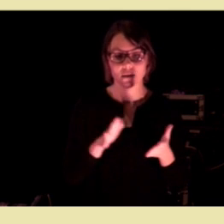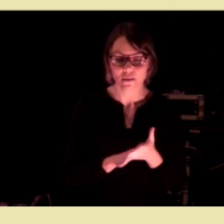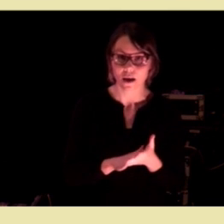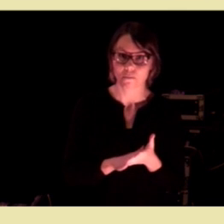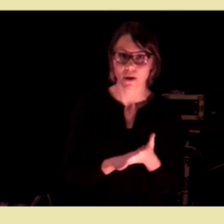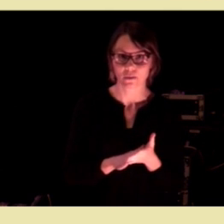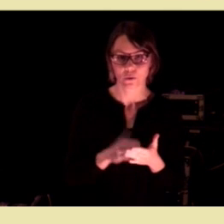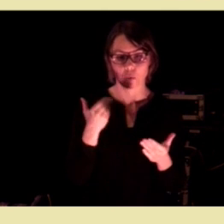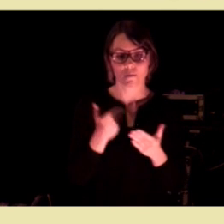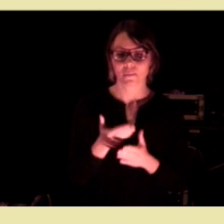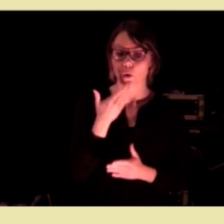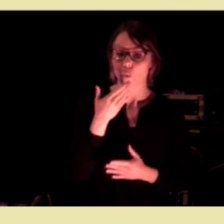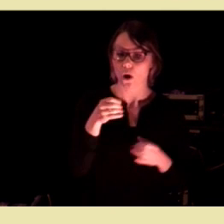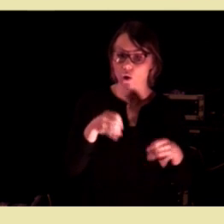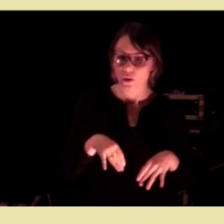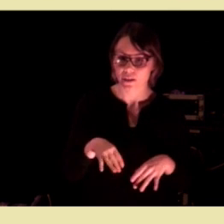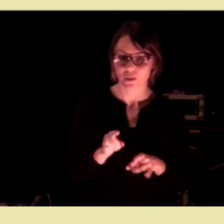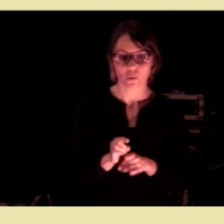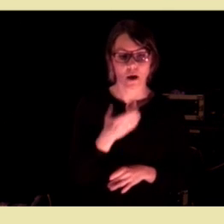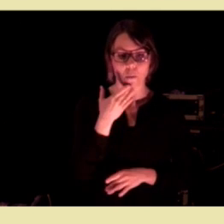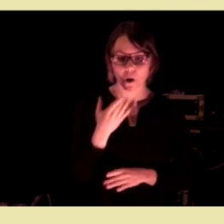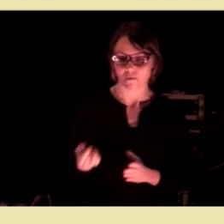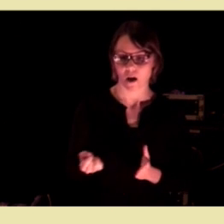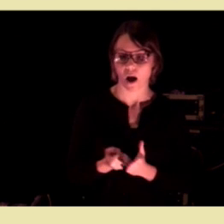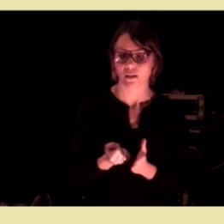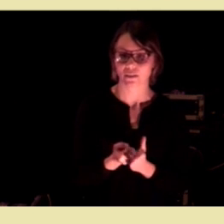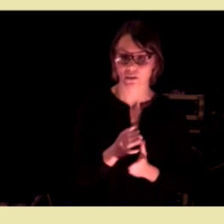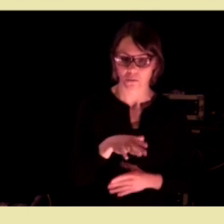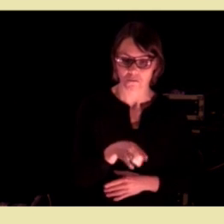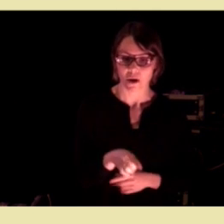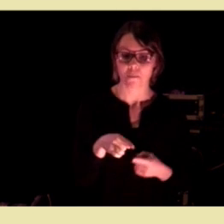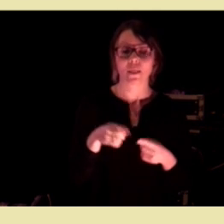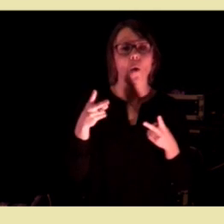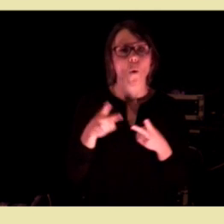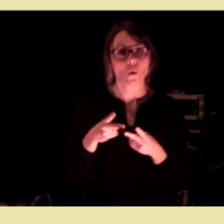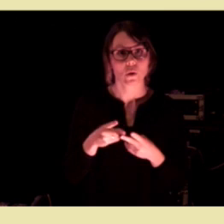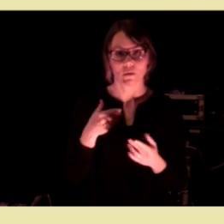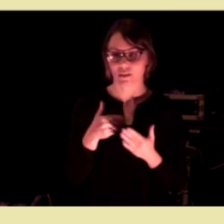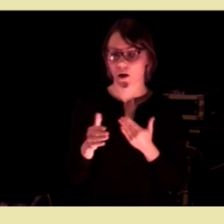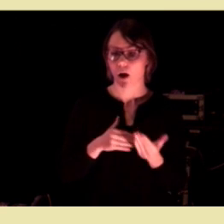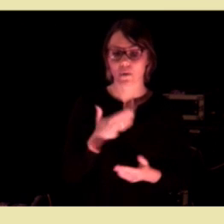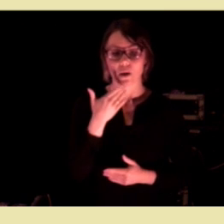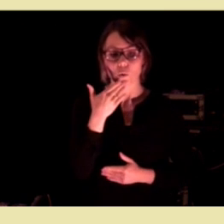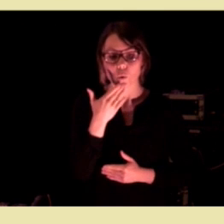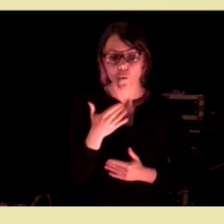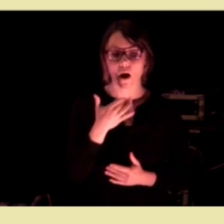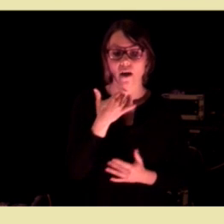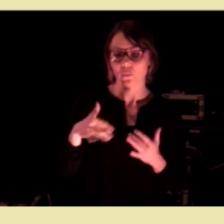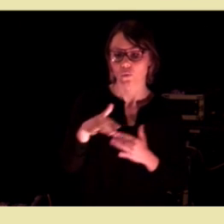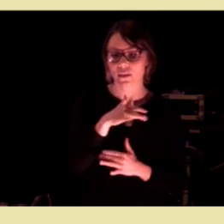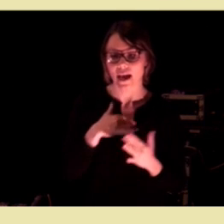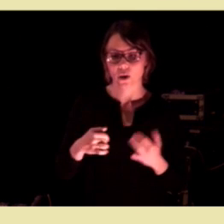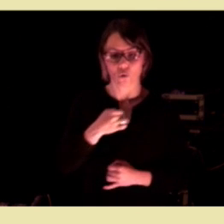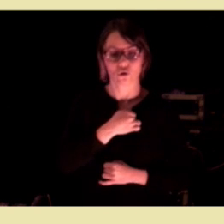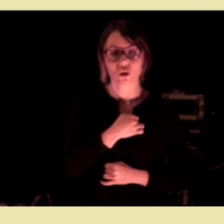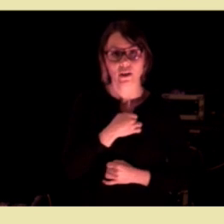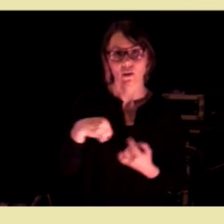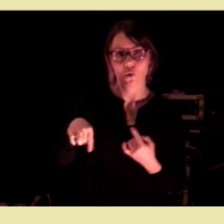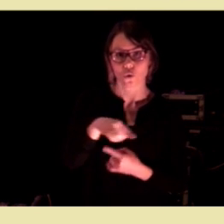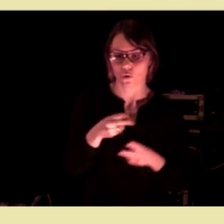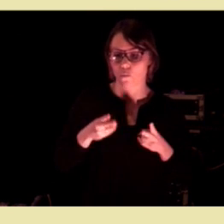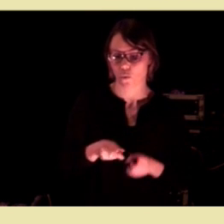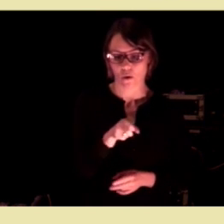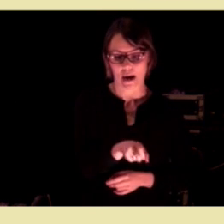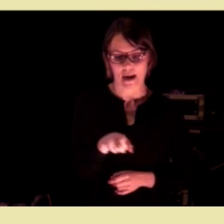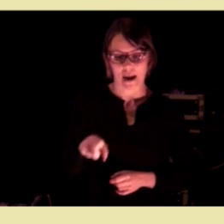til gode løsninger, som både er bra for de ansatte, men ikke minst som skaper en god atmosfære og trygghet rundt brukerne.